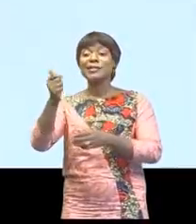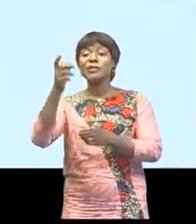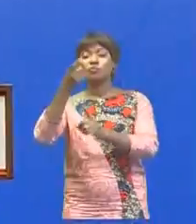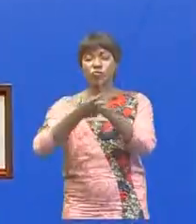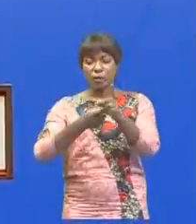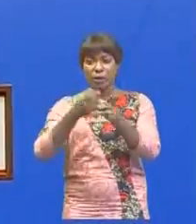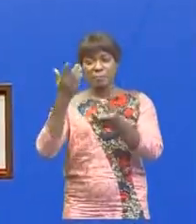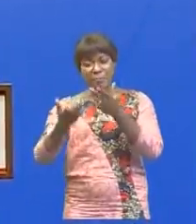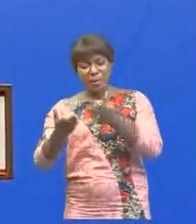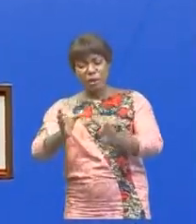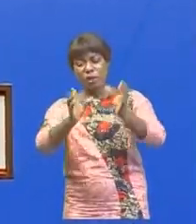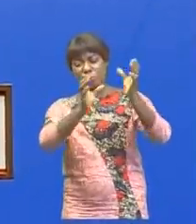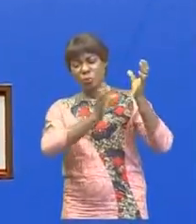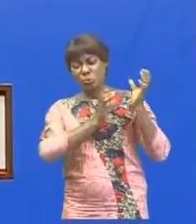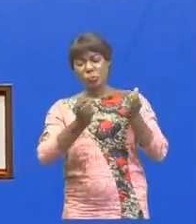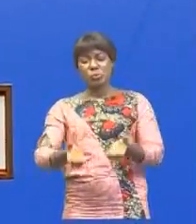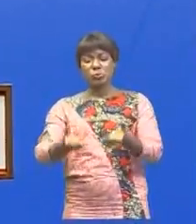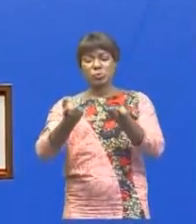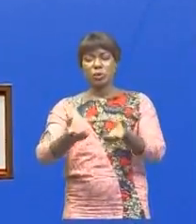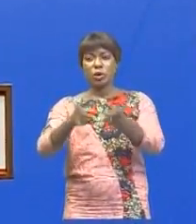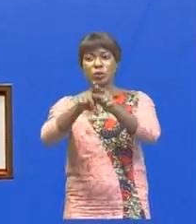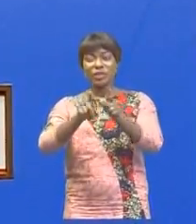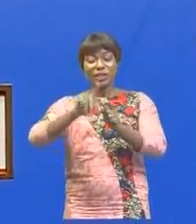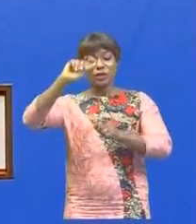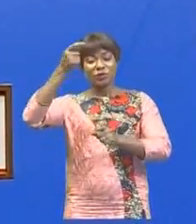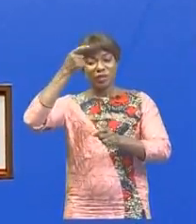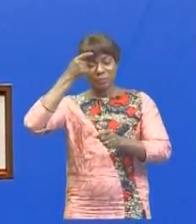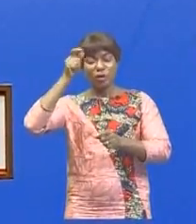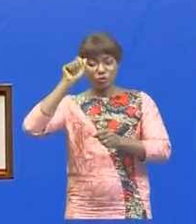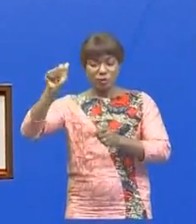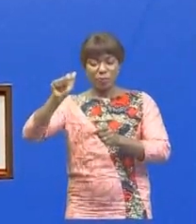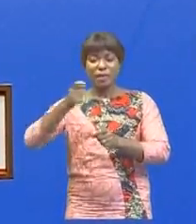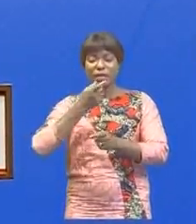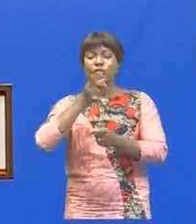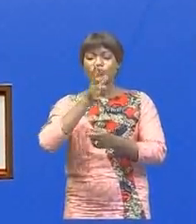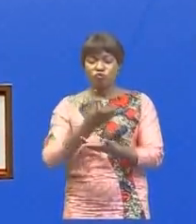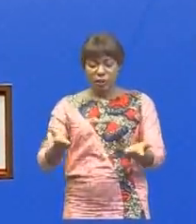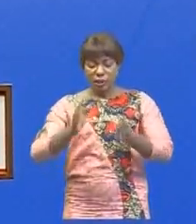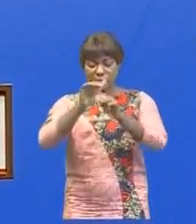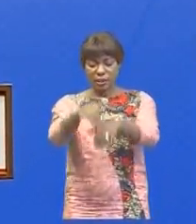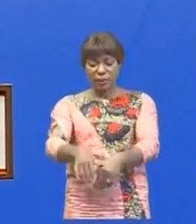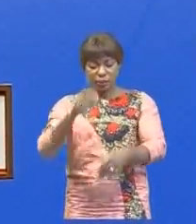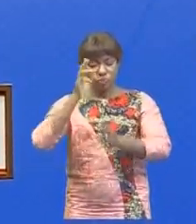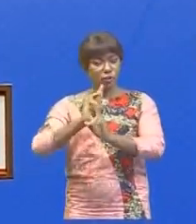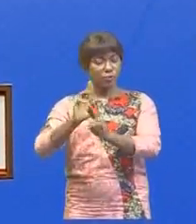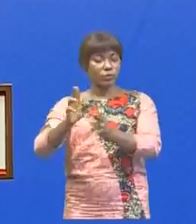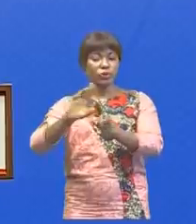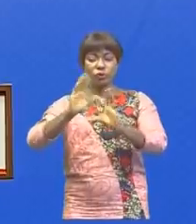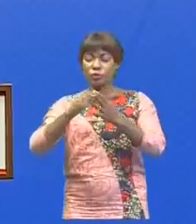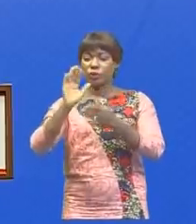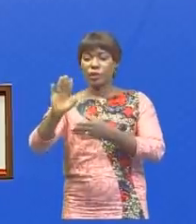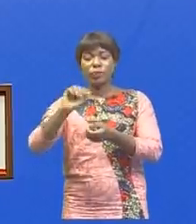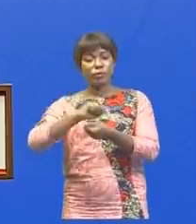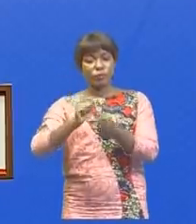Malgré ce lourd héritage, le gouvernement reste engagé à répondre à leurs préoccupations.